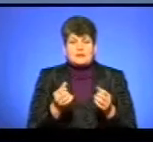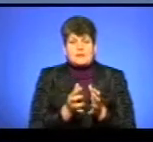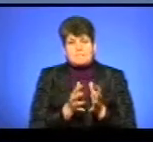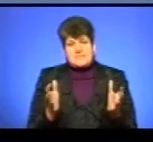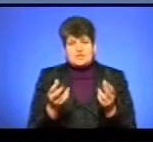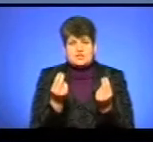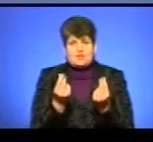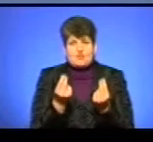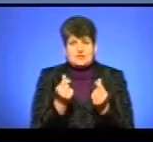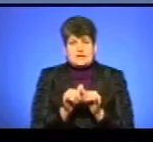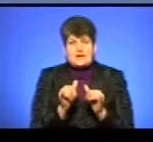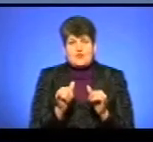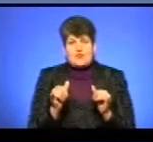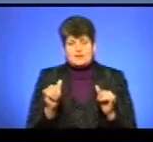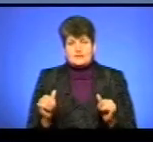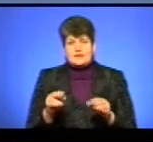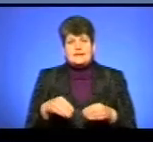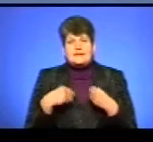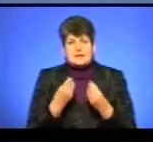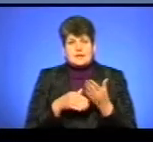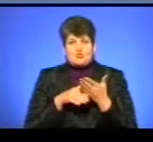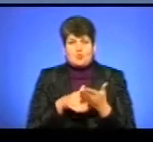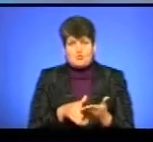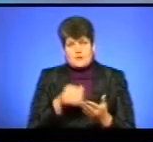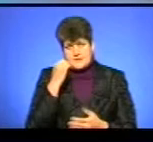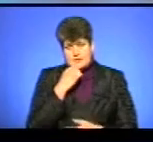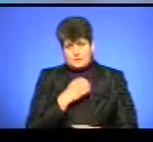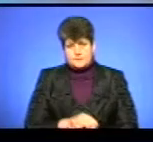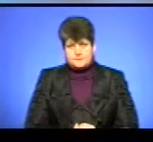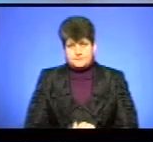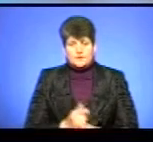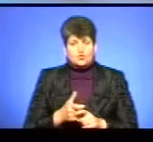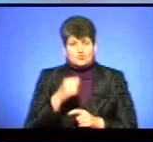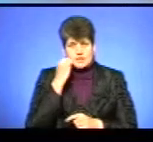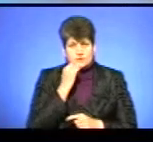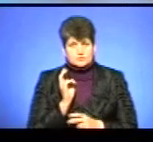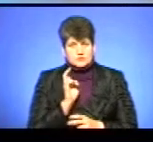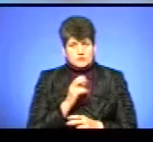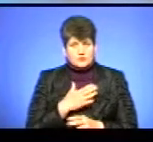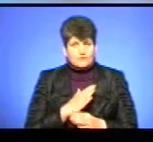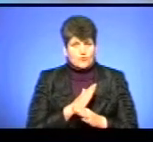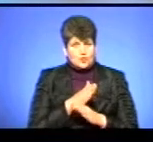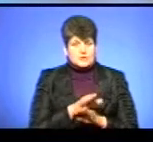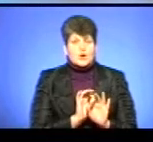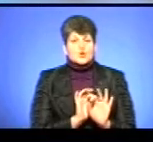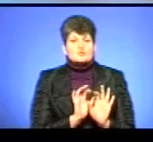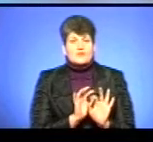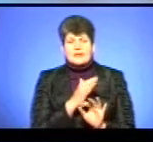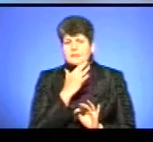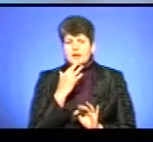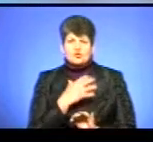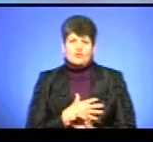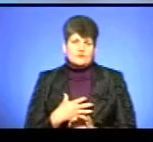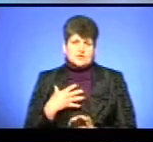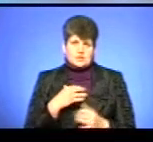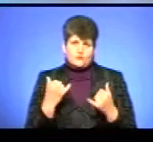коштів на розвиток і на надання допомоги. Дякую. На прийом дуже дякую, що звітали до нас у гості, розповіли багато важливого